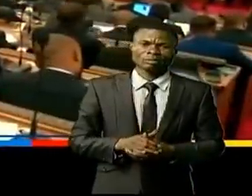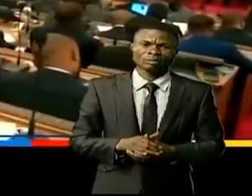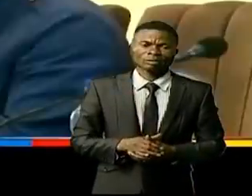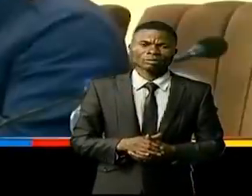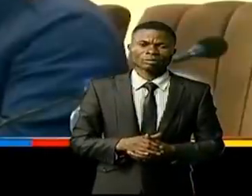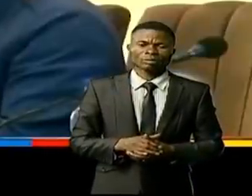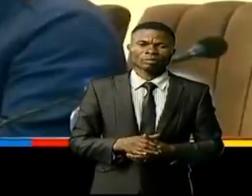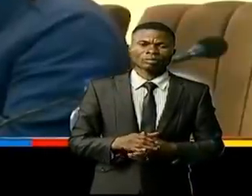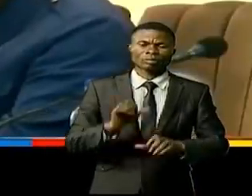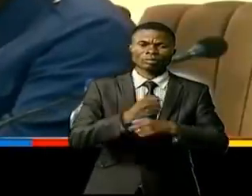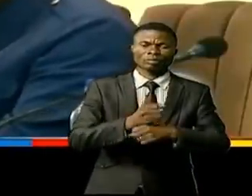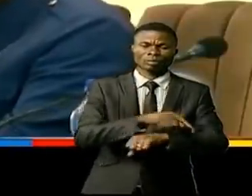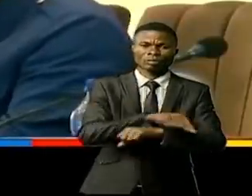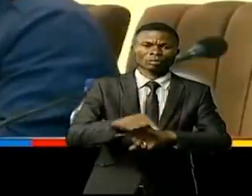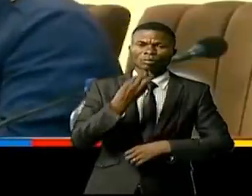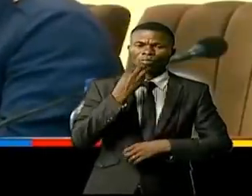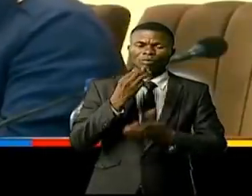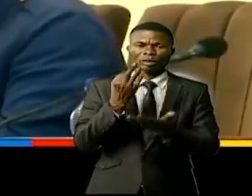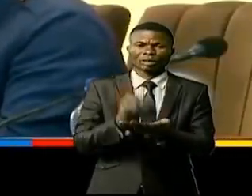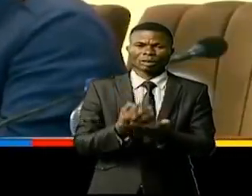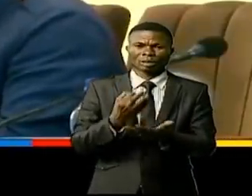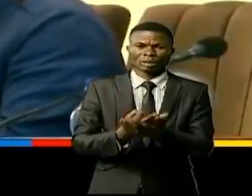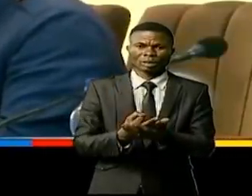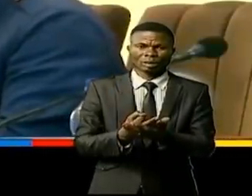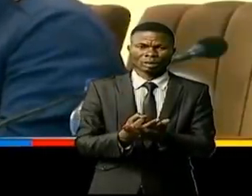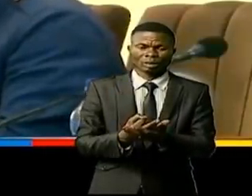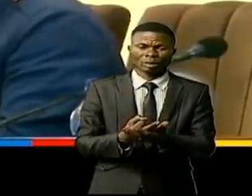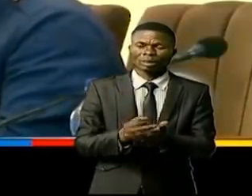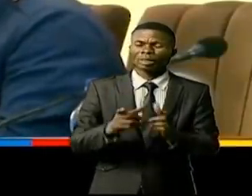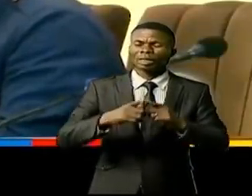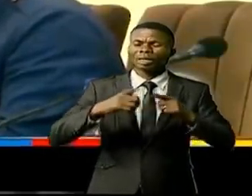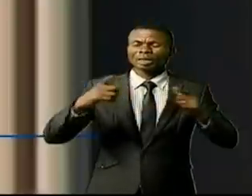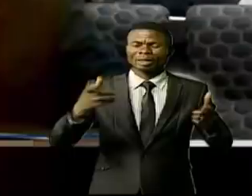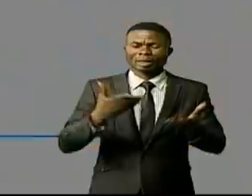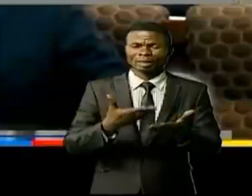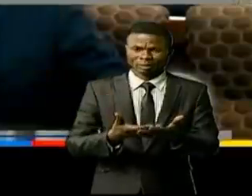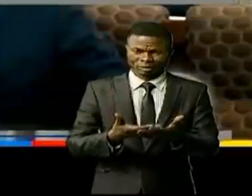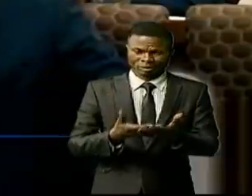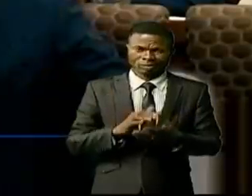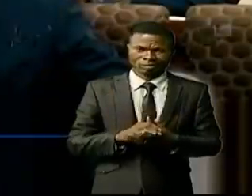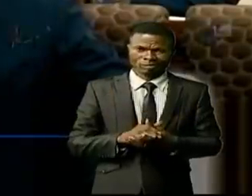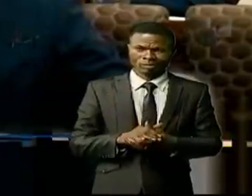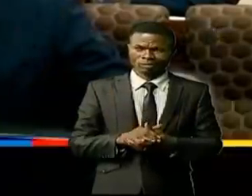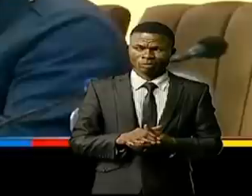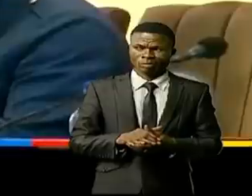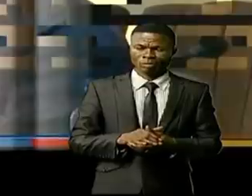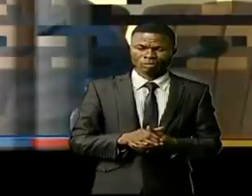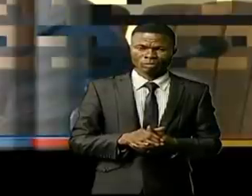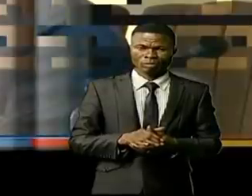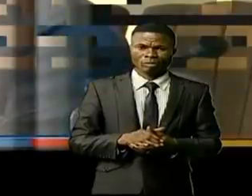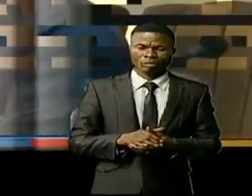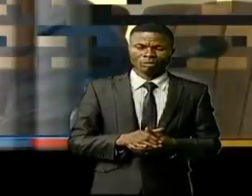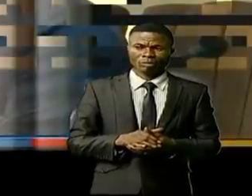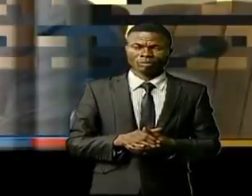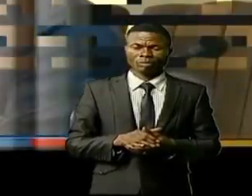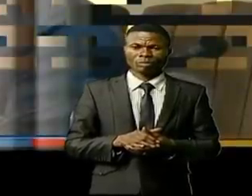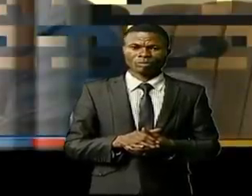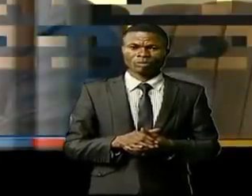installations de l'inspection générale de finances les récipients d'air de l'administration de l